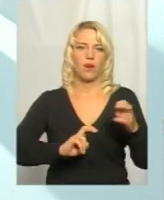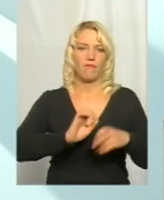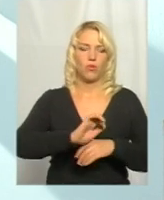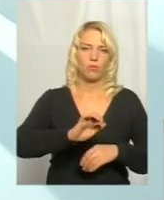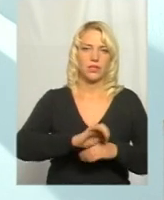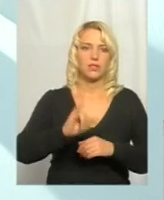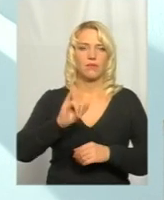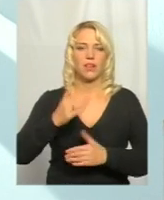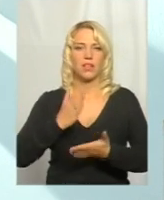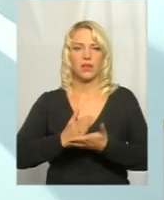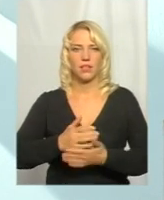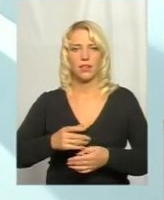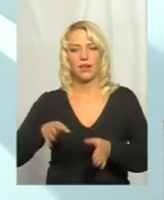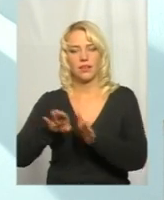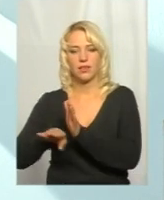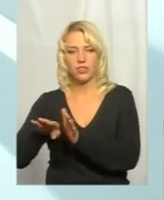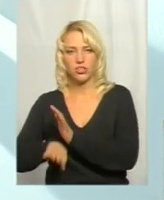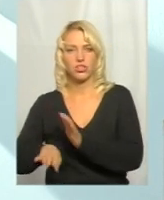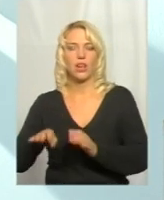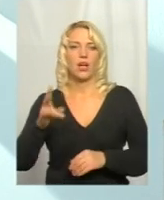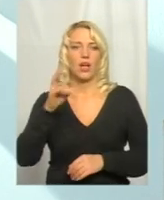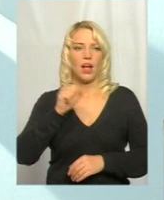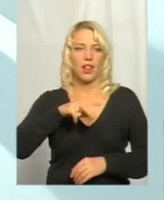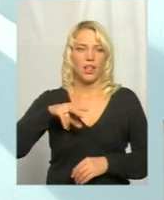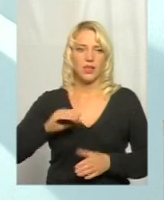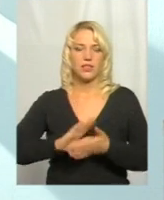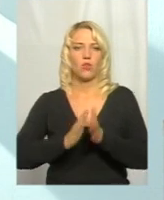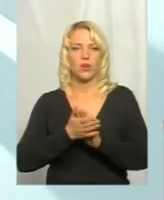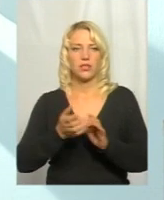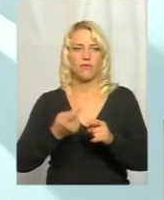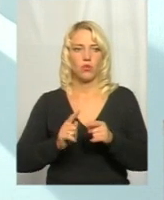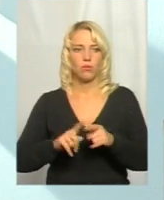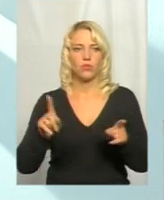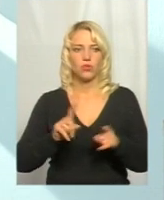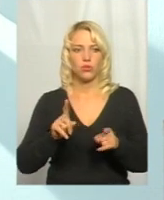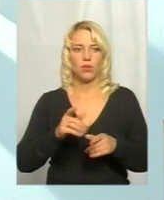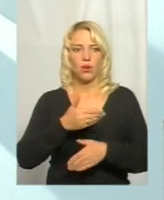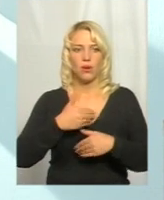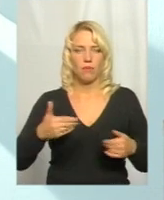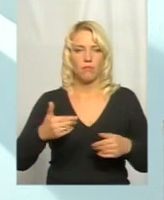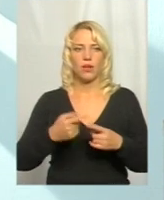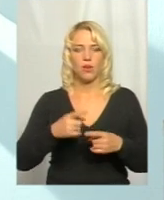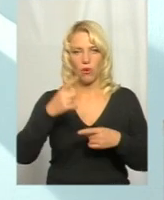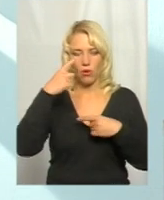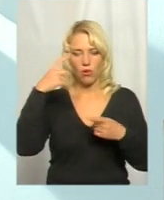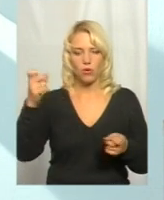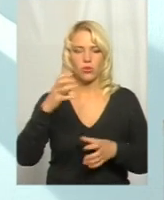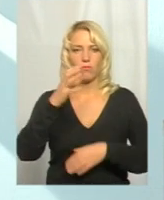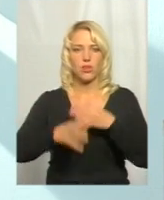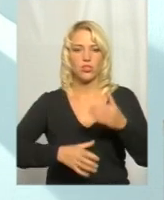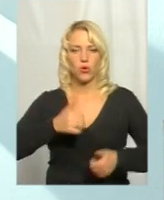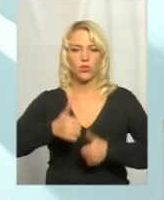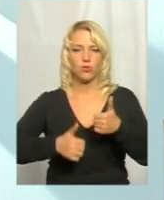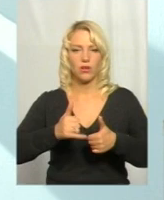відповідно, і гірші підрядчики. Але ситуація в тому, ми оголошуємо міжнародні двуштупеневі торги. І впливати на